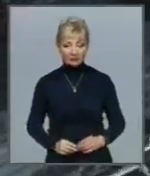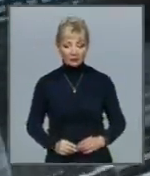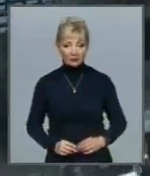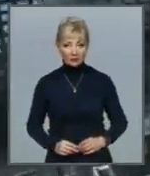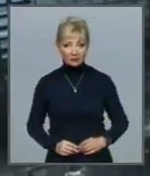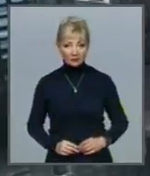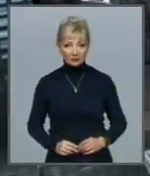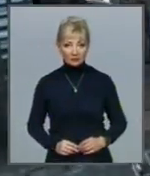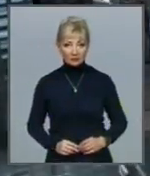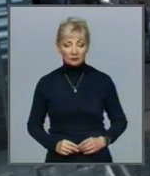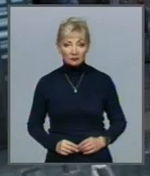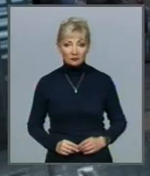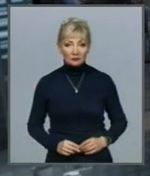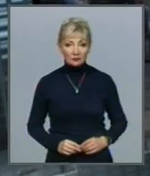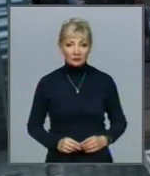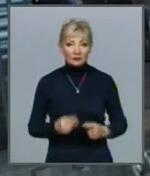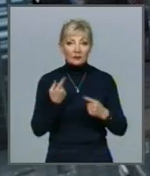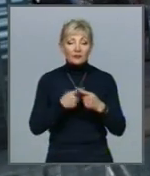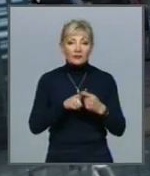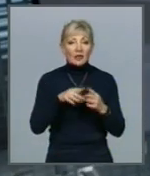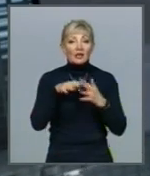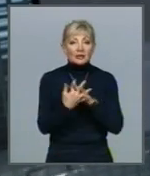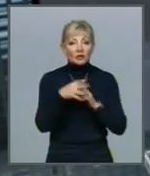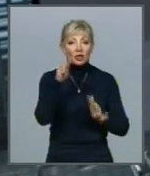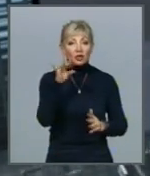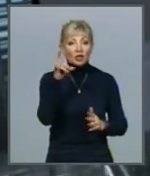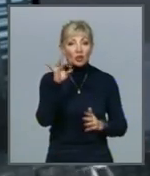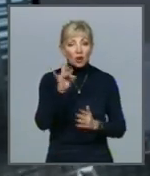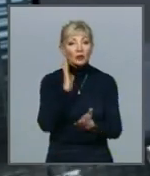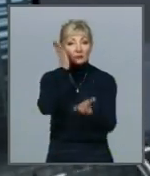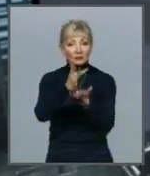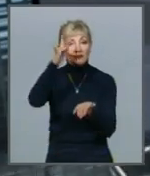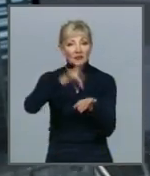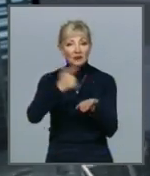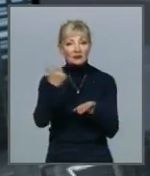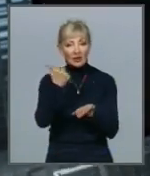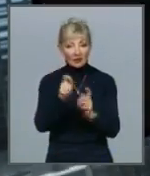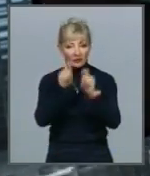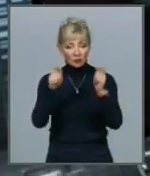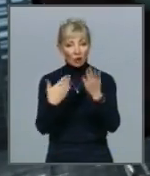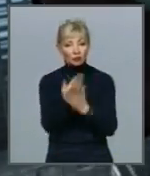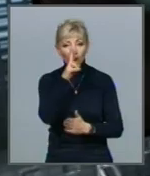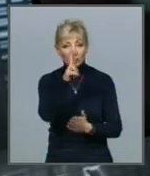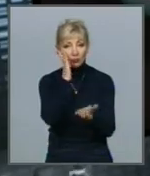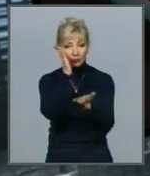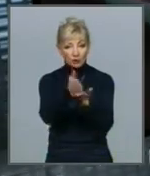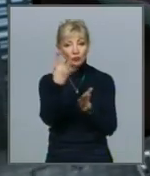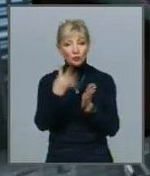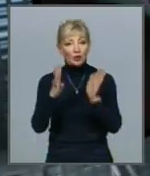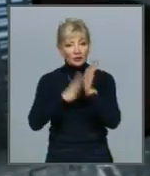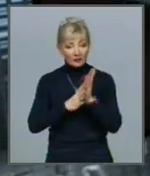Музика Селища Жихор до центру прямим рейсом. У Харкові запустили новий тролейбусний маршрут номер 49.